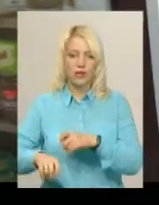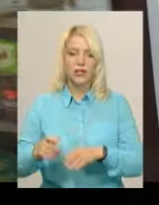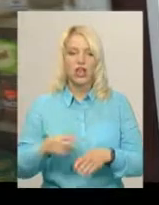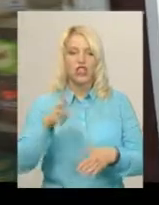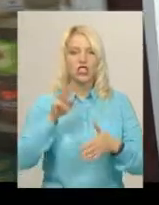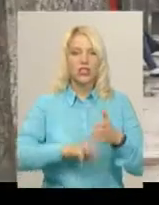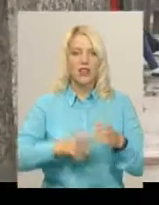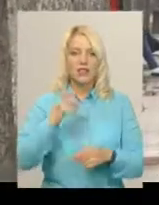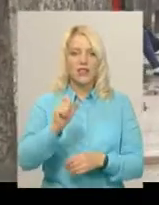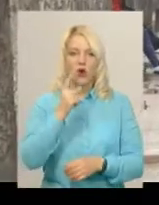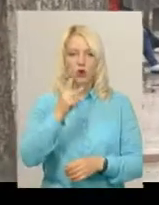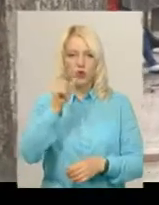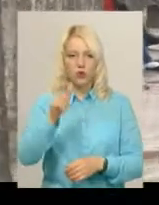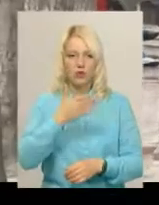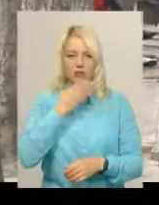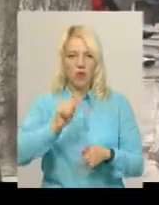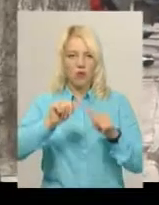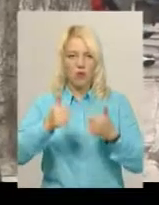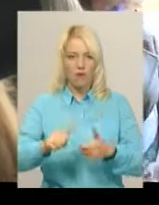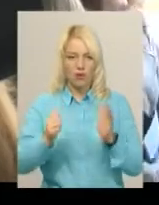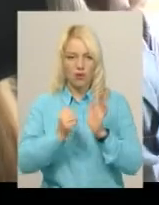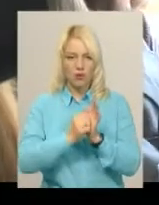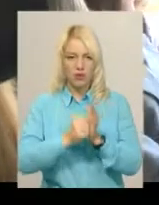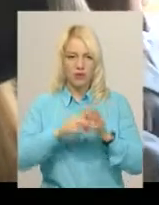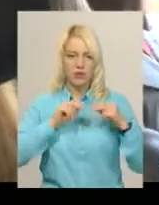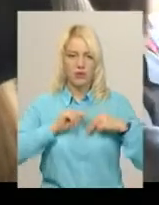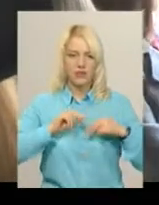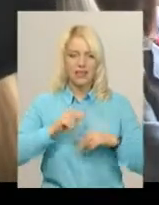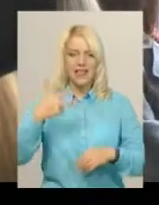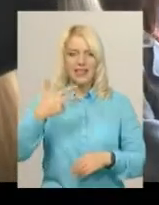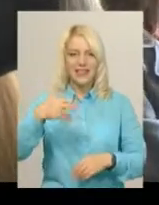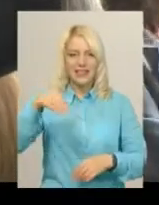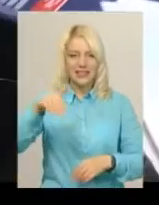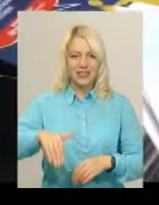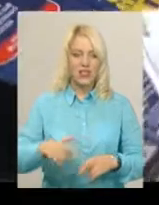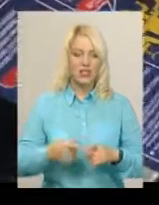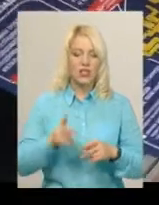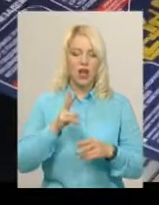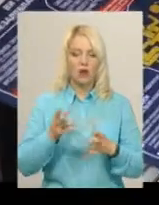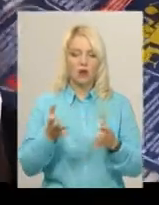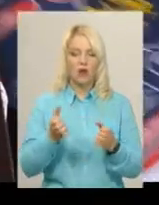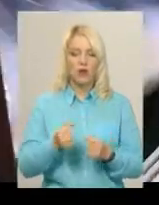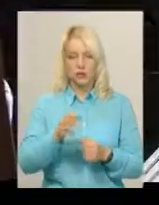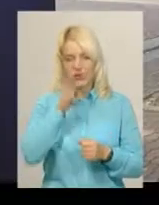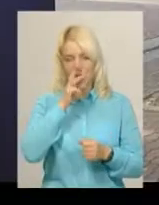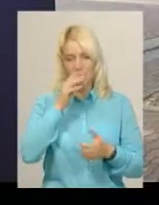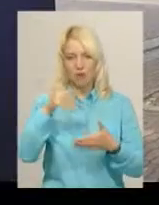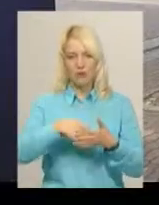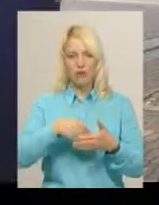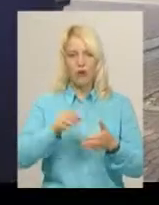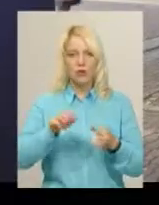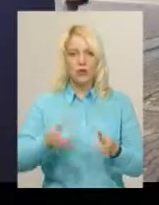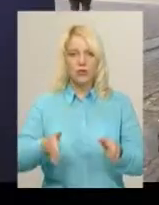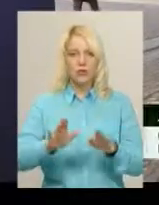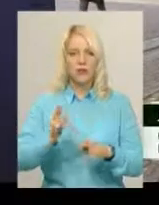мінімальних зарплат, тобто майже 112 тисяч гривень. Ті ж, хто отримує зарплату в конверті, можуть залишитися без пенсії. Офіційно